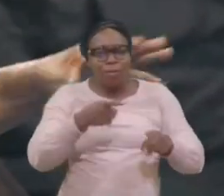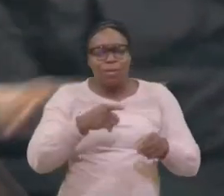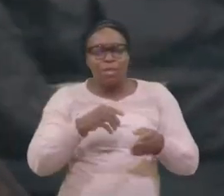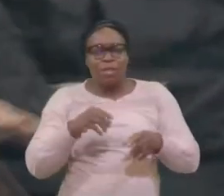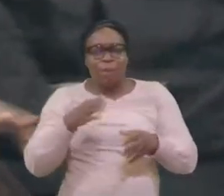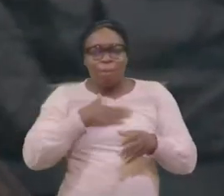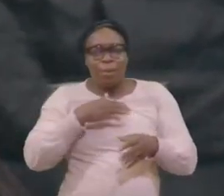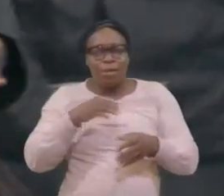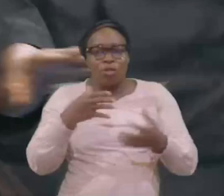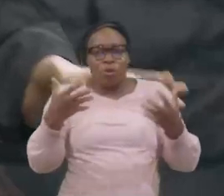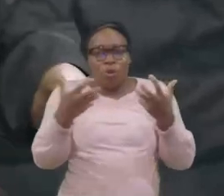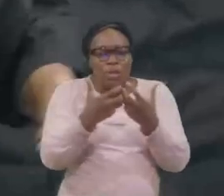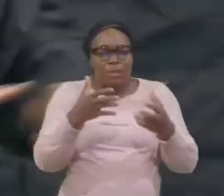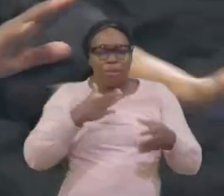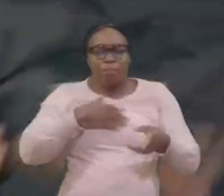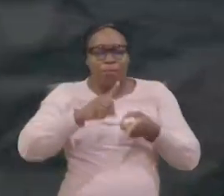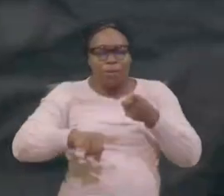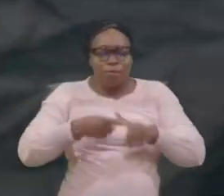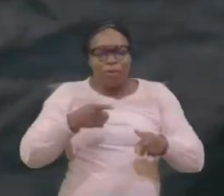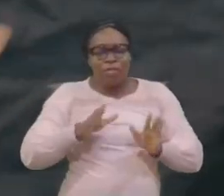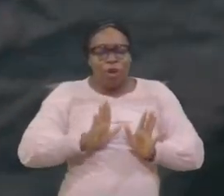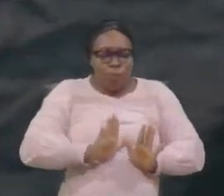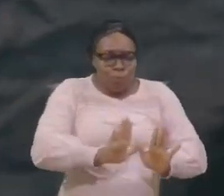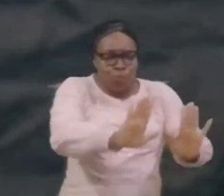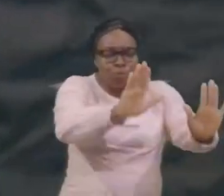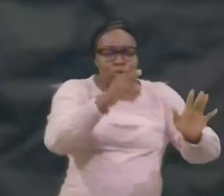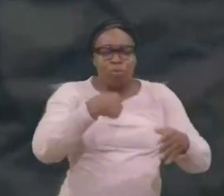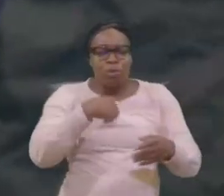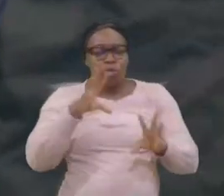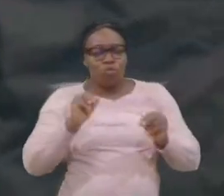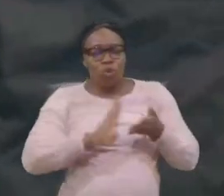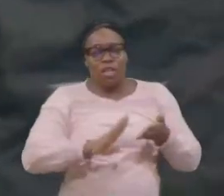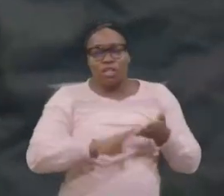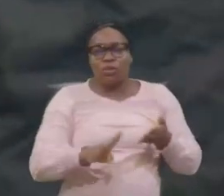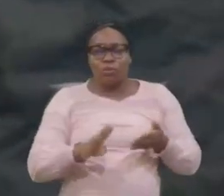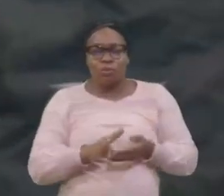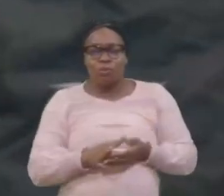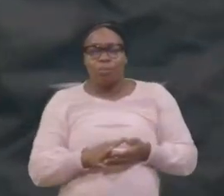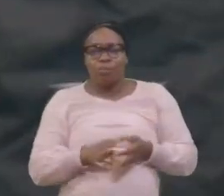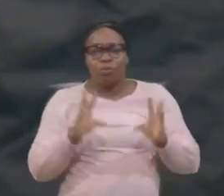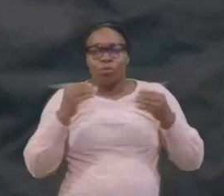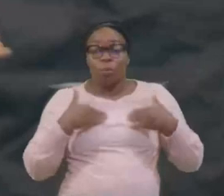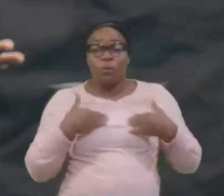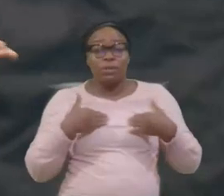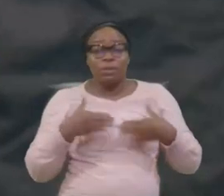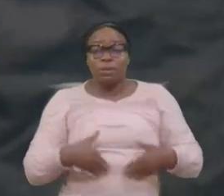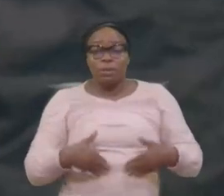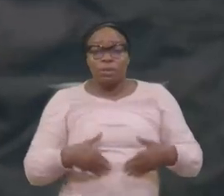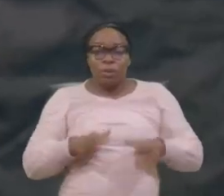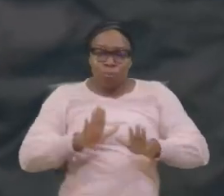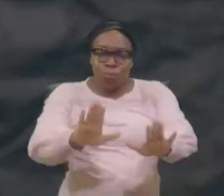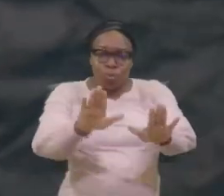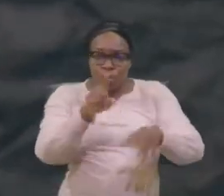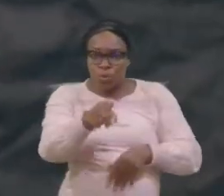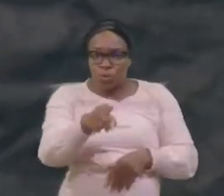collègues, Ou bien, Quelqu'un m'a poussé à ça. Personne ne m'a poussé. C'est moi qui étais agité.